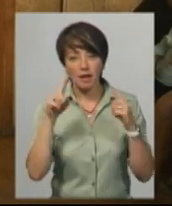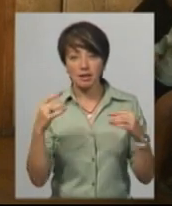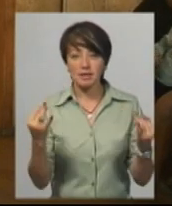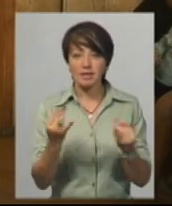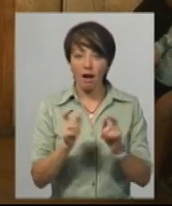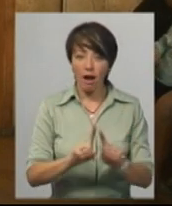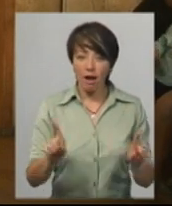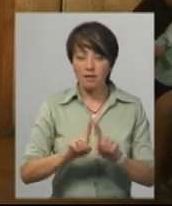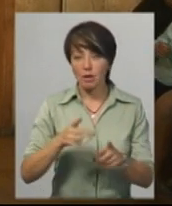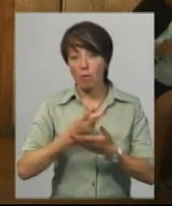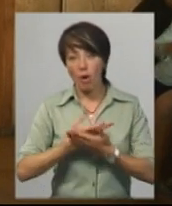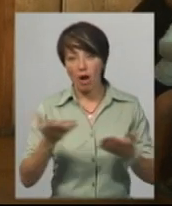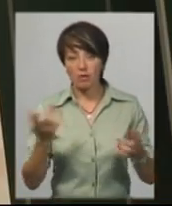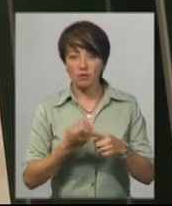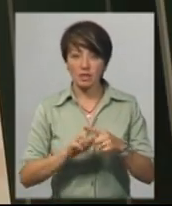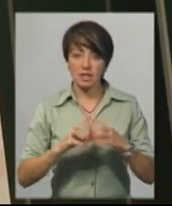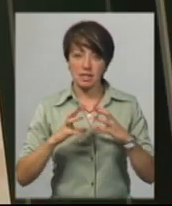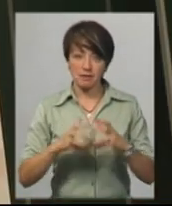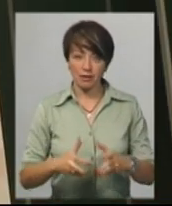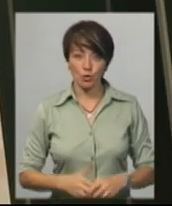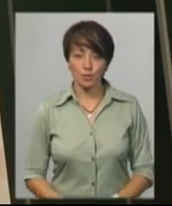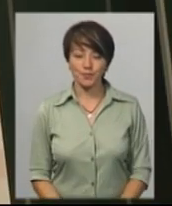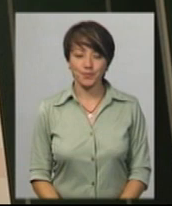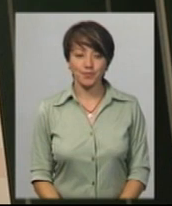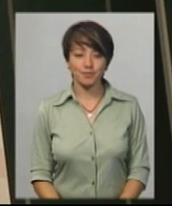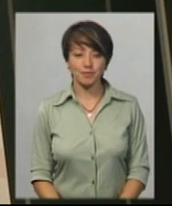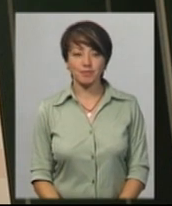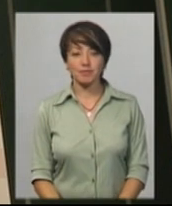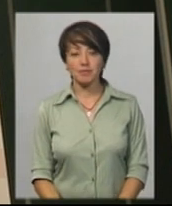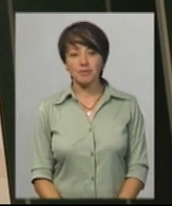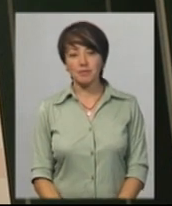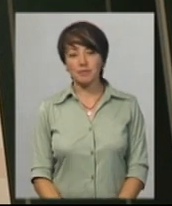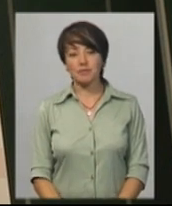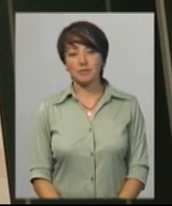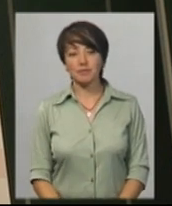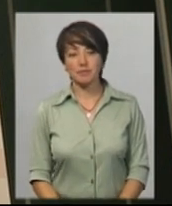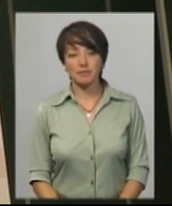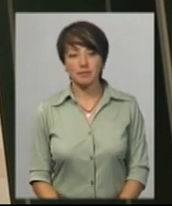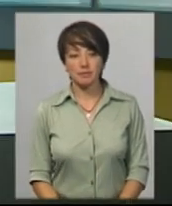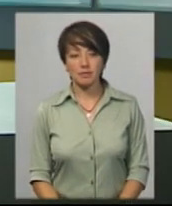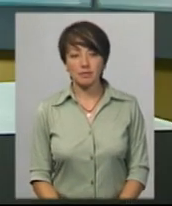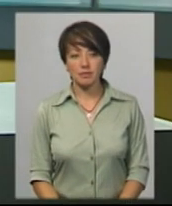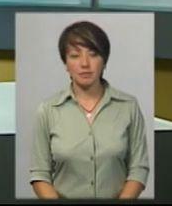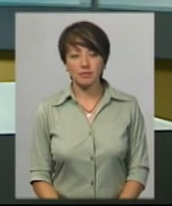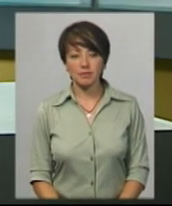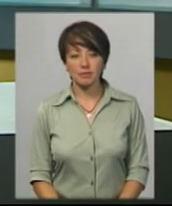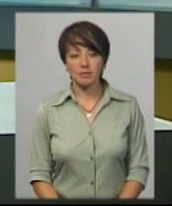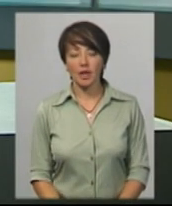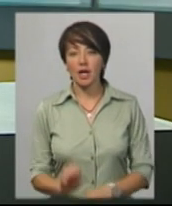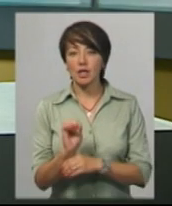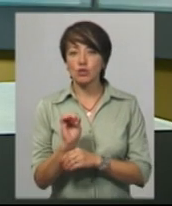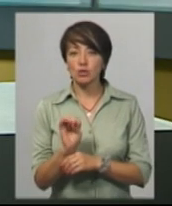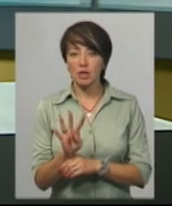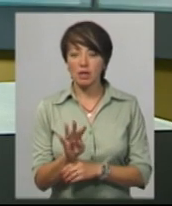цікавинки і показувати це світу. Леся Боровець, Віктор Кривий. Новини на Суспільному. Хмельницький. 14